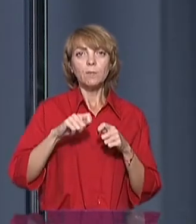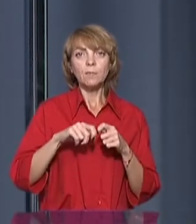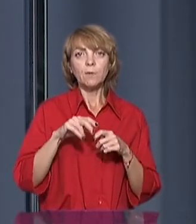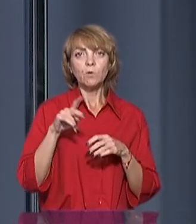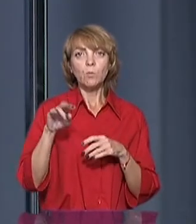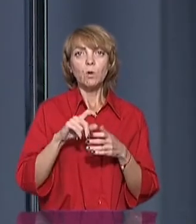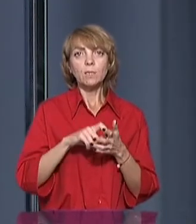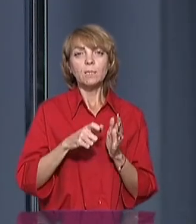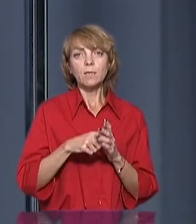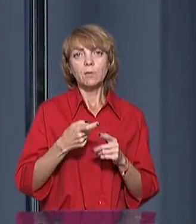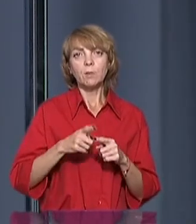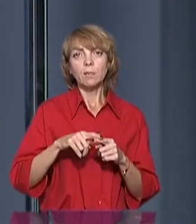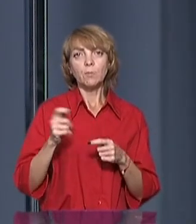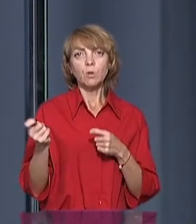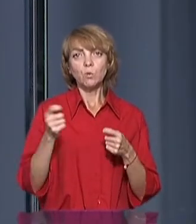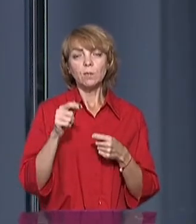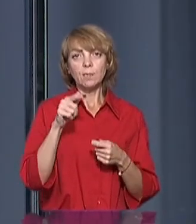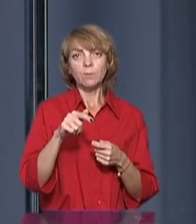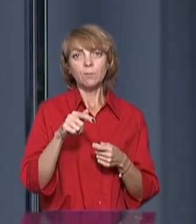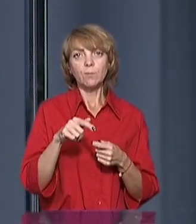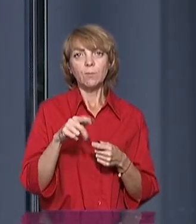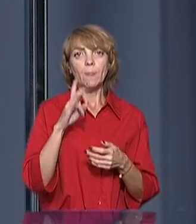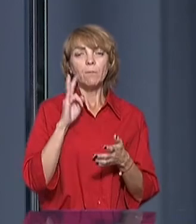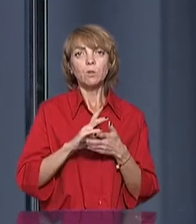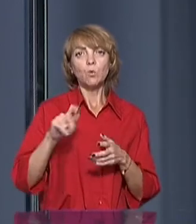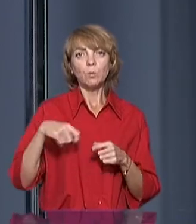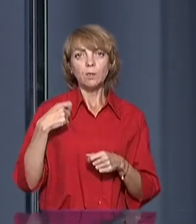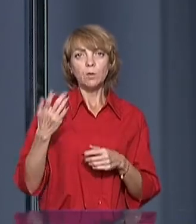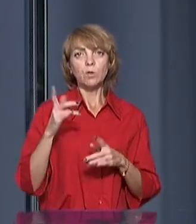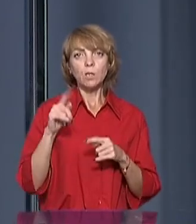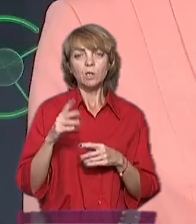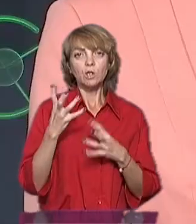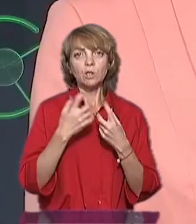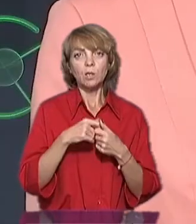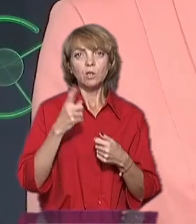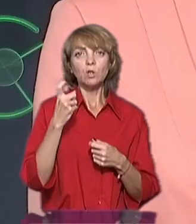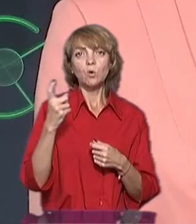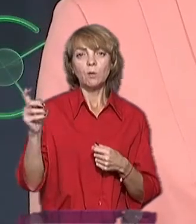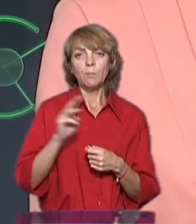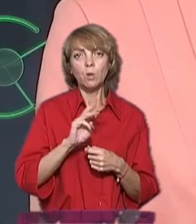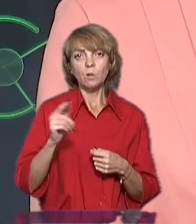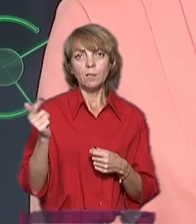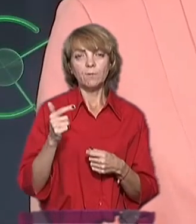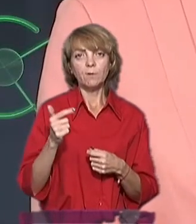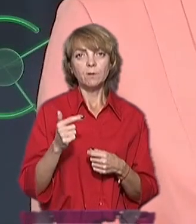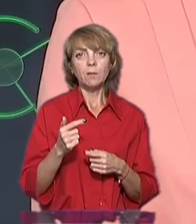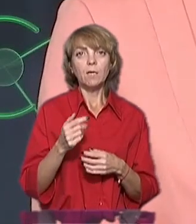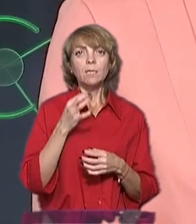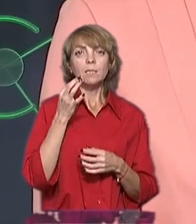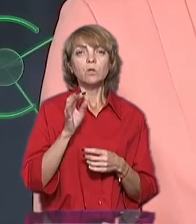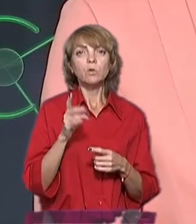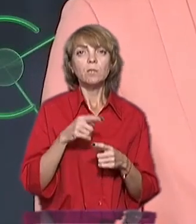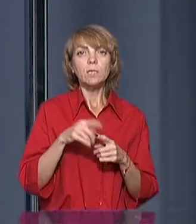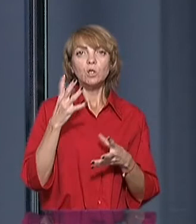опознанням, це приносить їм постійної убитки, які також ісчисляються сотнями мільйонів гривень. Т.е. сказати, що це